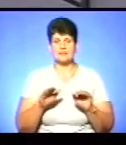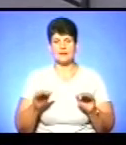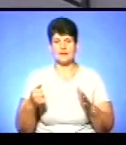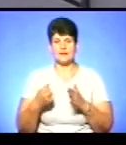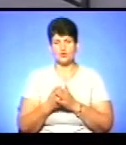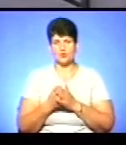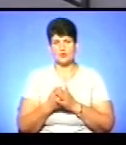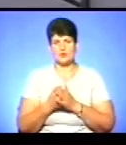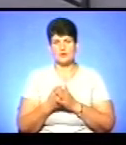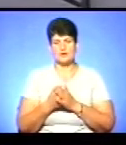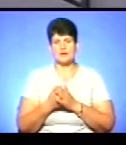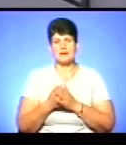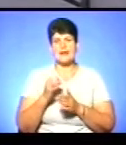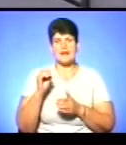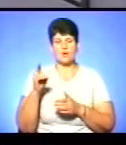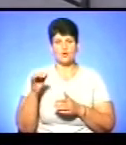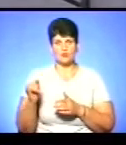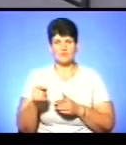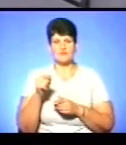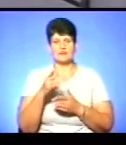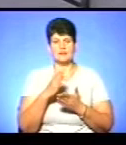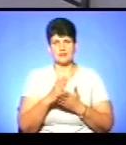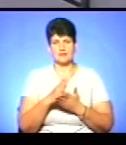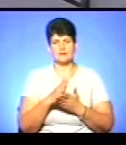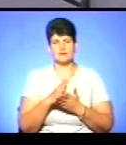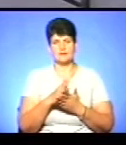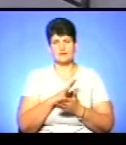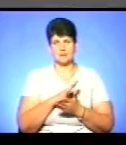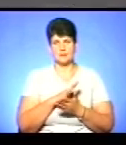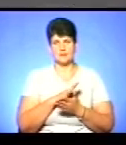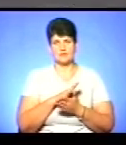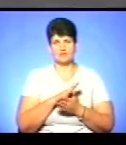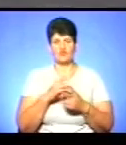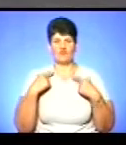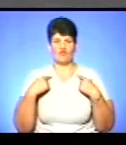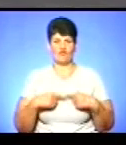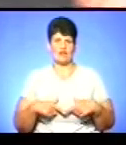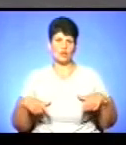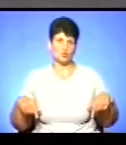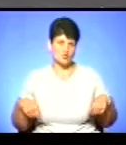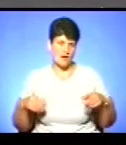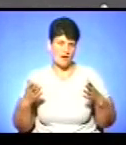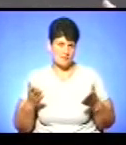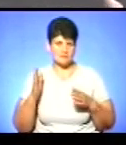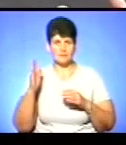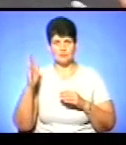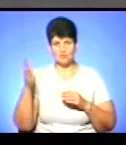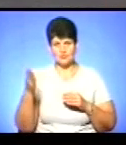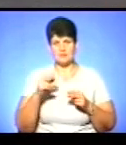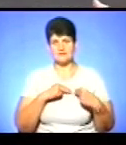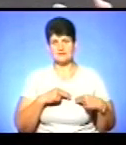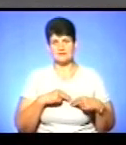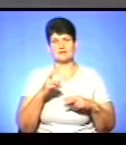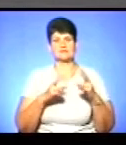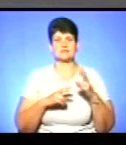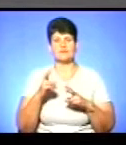конвейерної економіки, він виражений був в фартушках, це робочий одяг в майбутньому для працівників заводів,